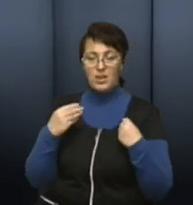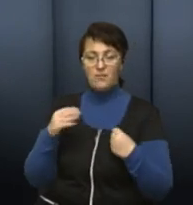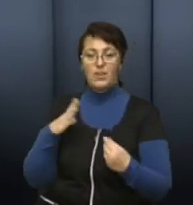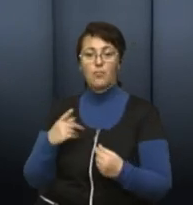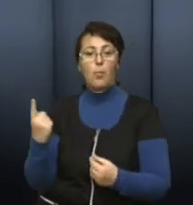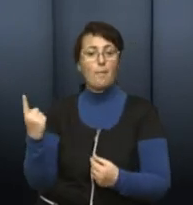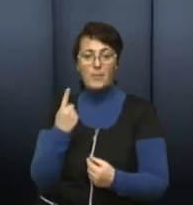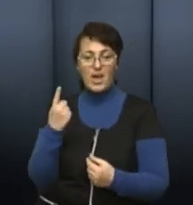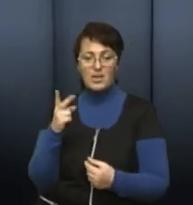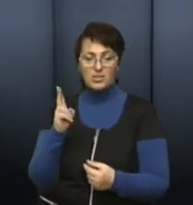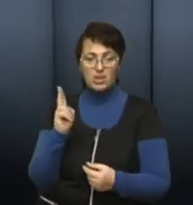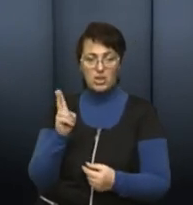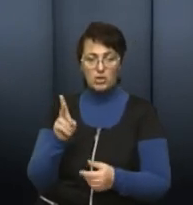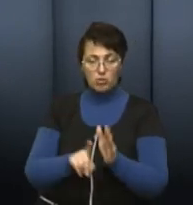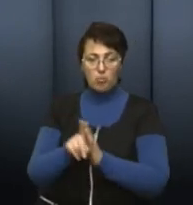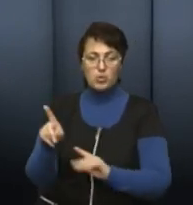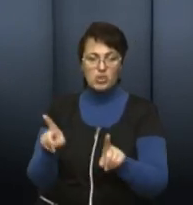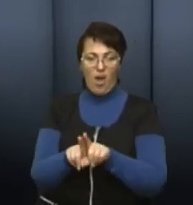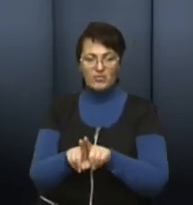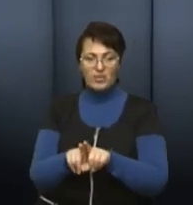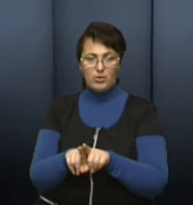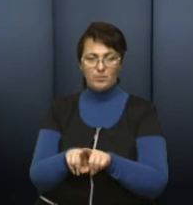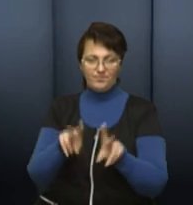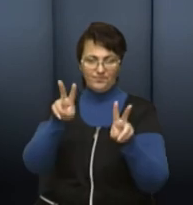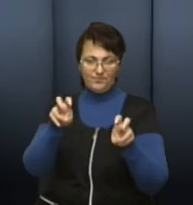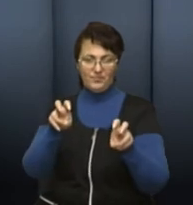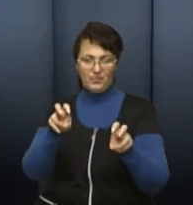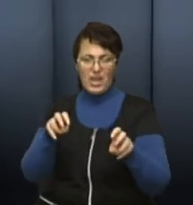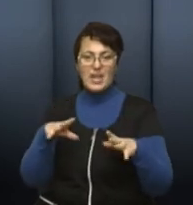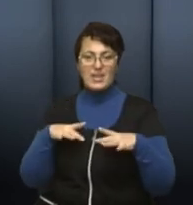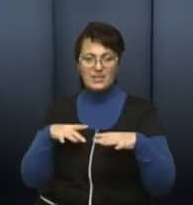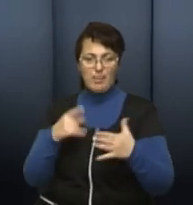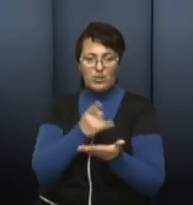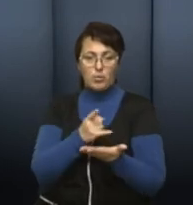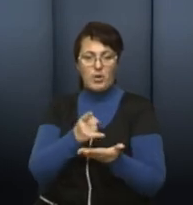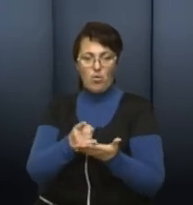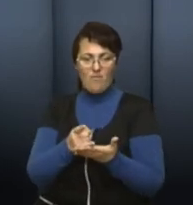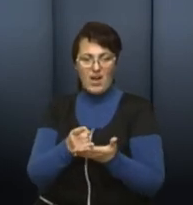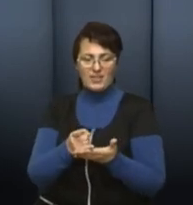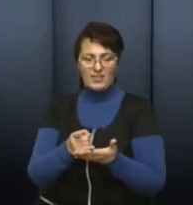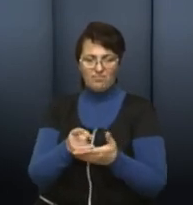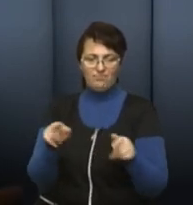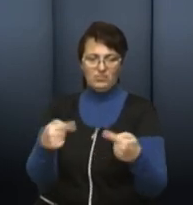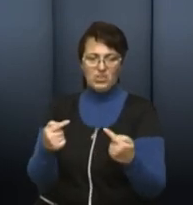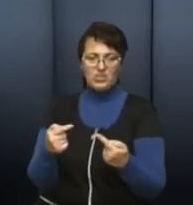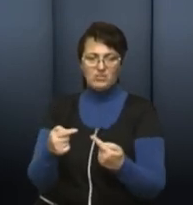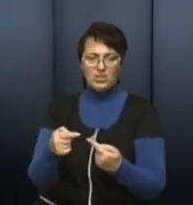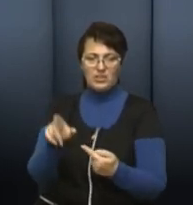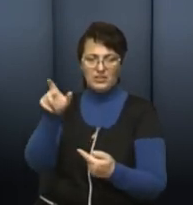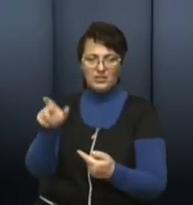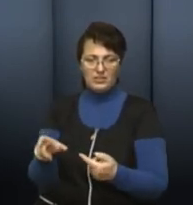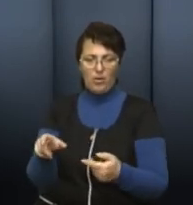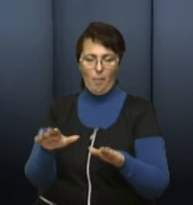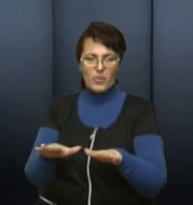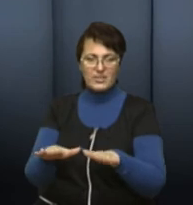таку муніципальних інспекторів. Зараз працює в більшості великих міст. І це не є відповідно. До чого